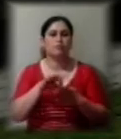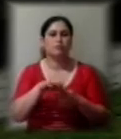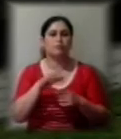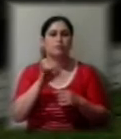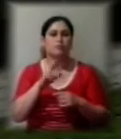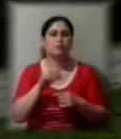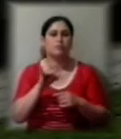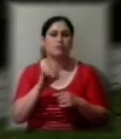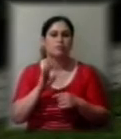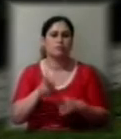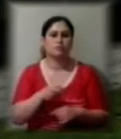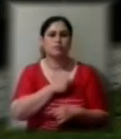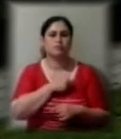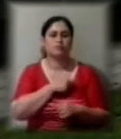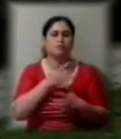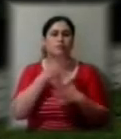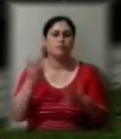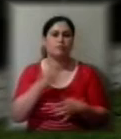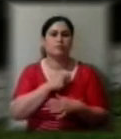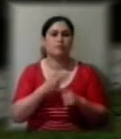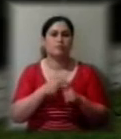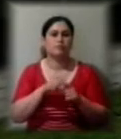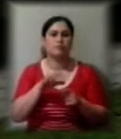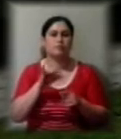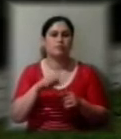Більшість депутатів готова була цей проєкт рішення підтримати.